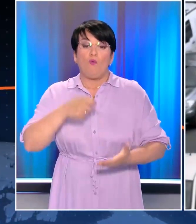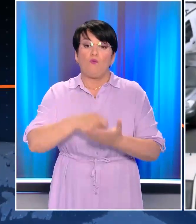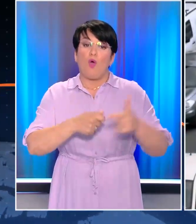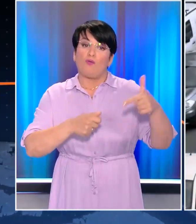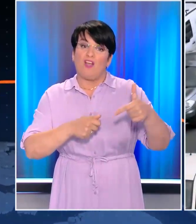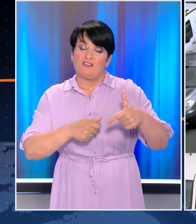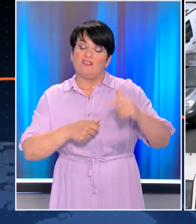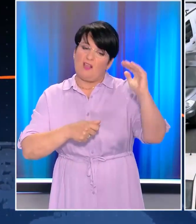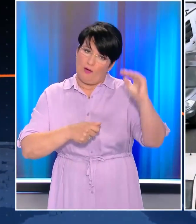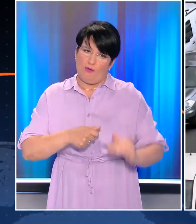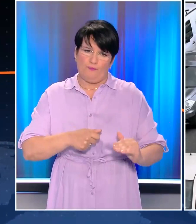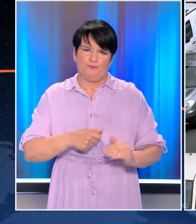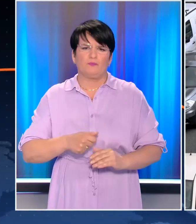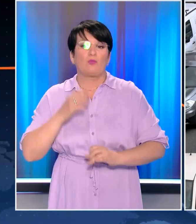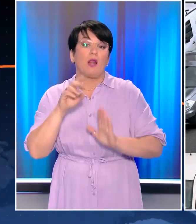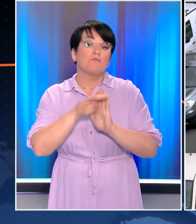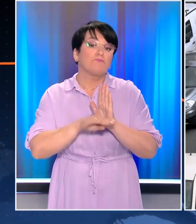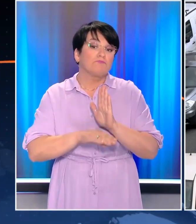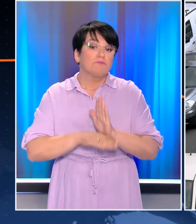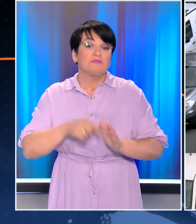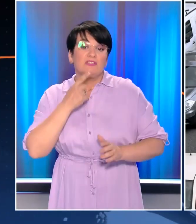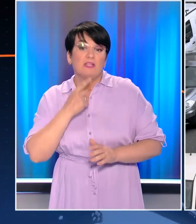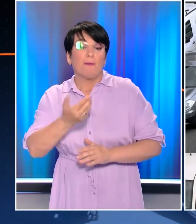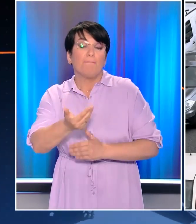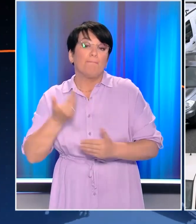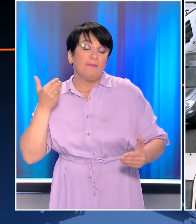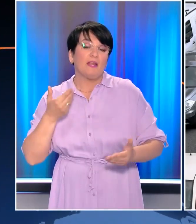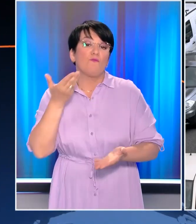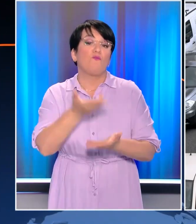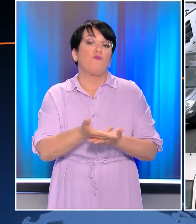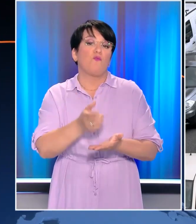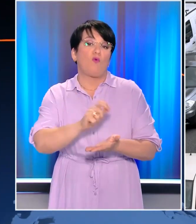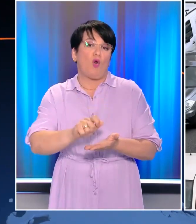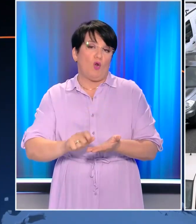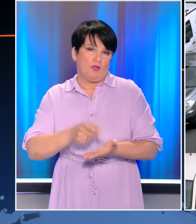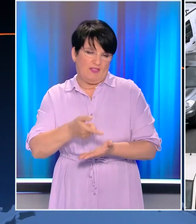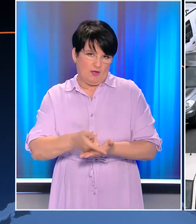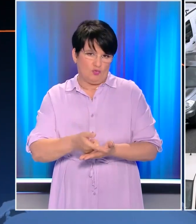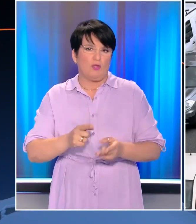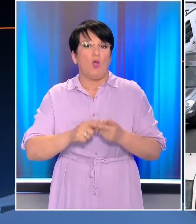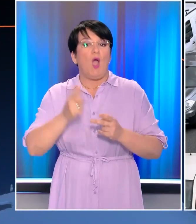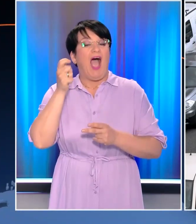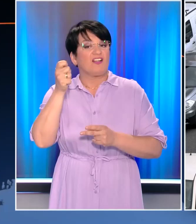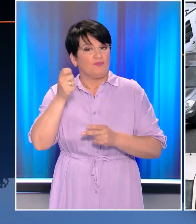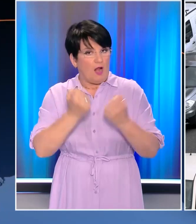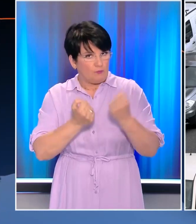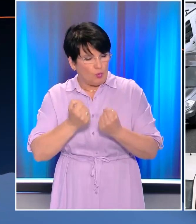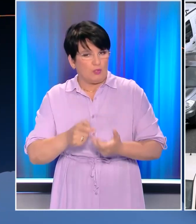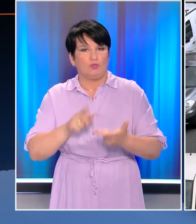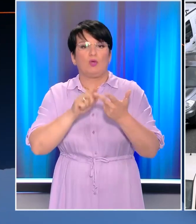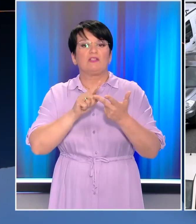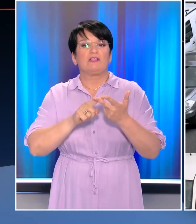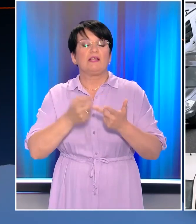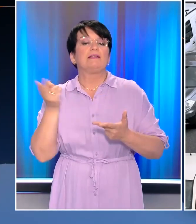Προϋπόθεση για την υποβολή αιτήσεων στην πλατφόρμα του Fuel Pass είναι να έχει υποβληθεί φετινή φορολογική δήλωση, το όχημα να είναι ασφαλισμένο και να έχει